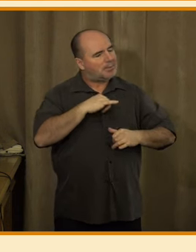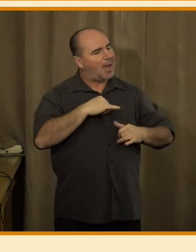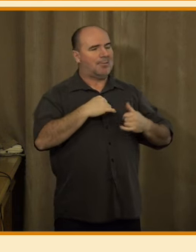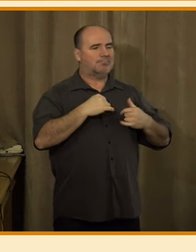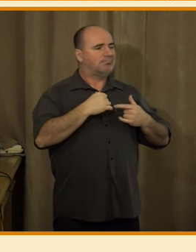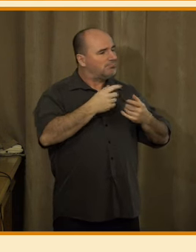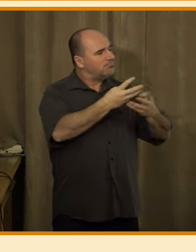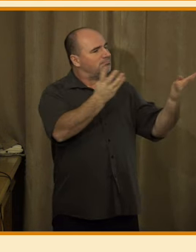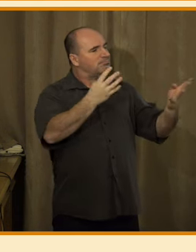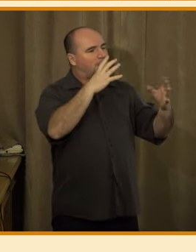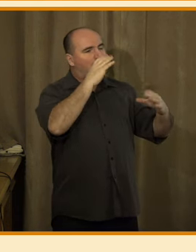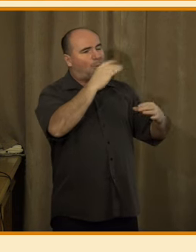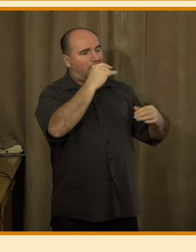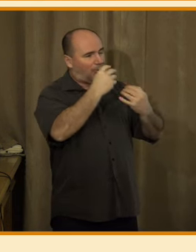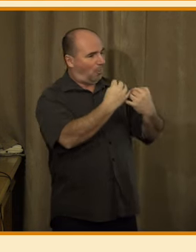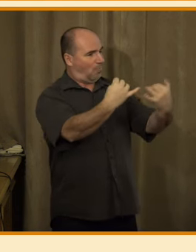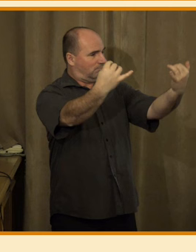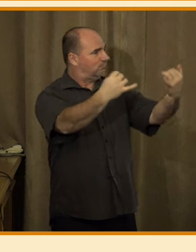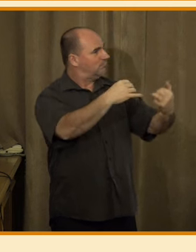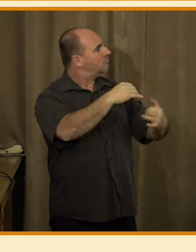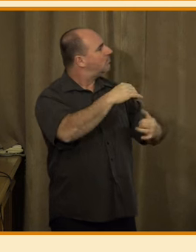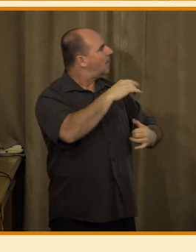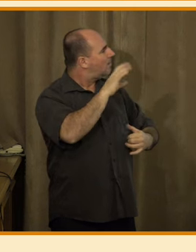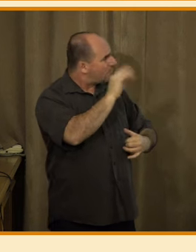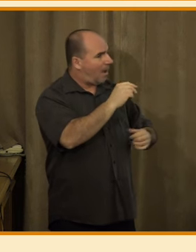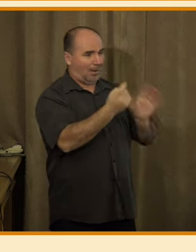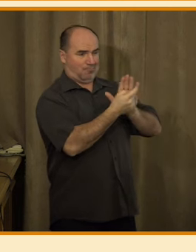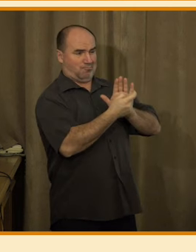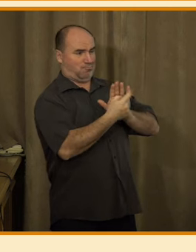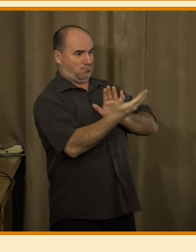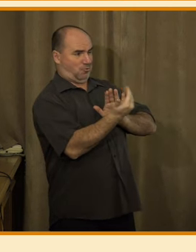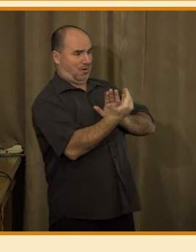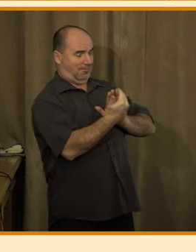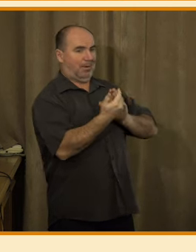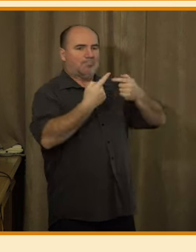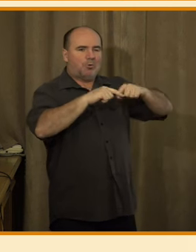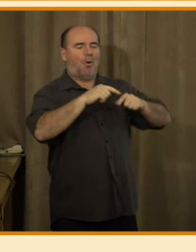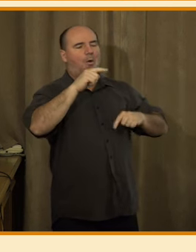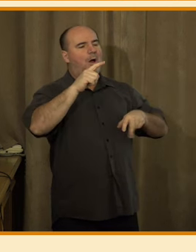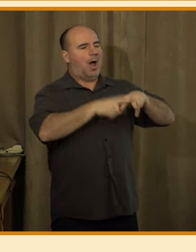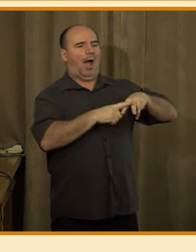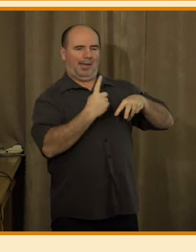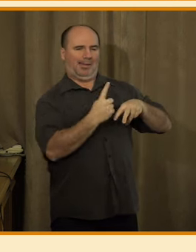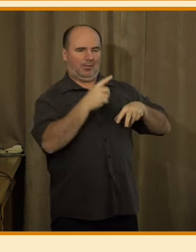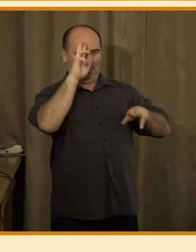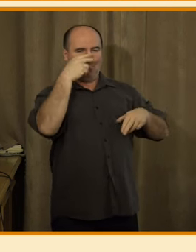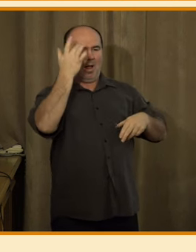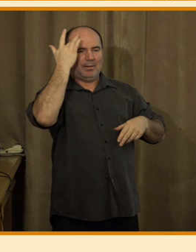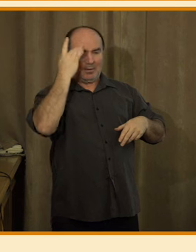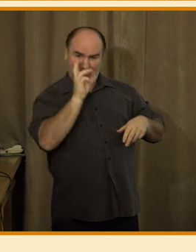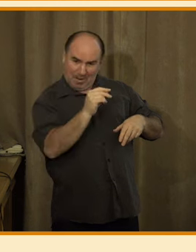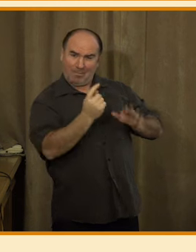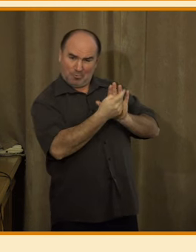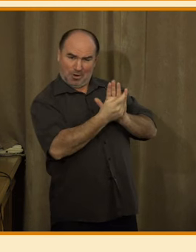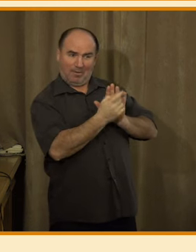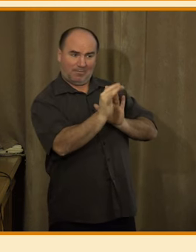publika na umělou inteligenci a její uplatnění v médiích. Ten první